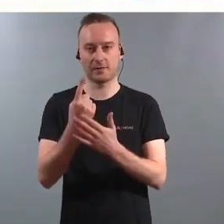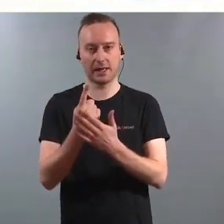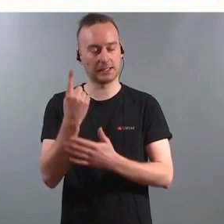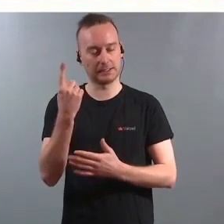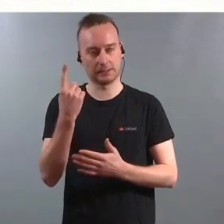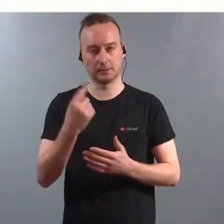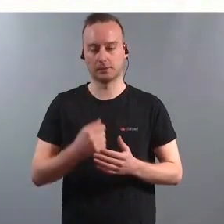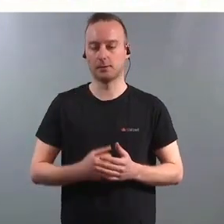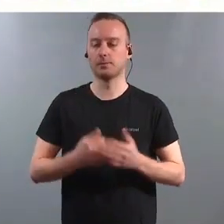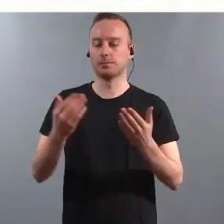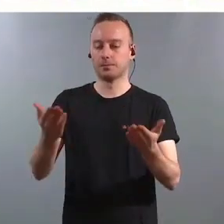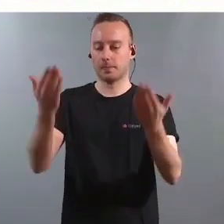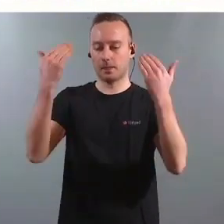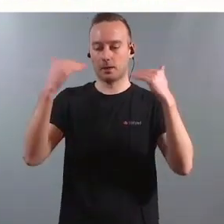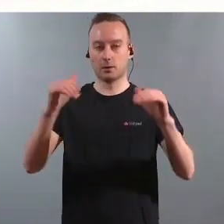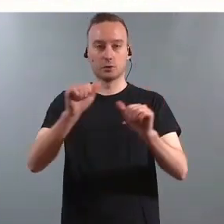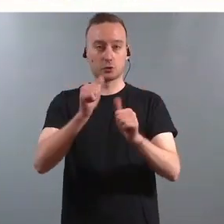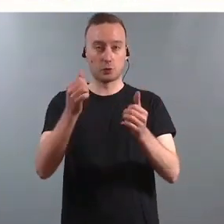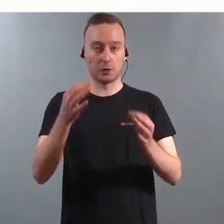Så videre til stortingsmeldingen.